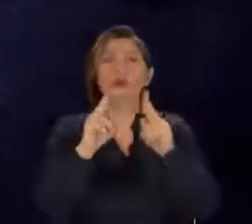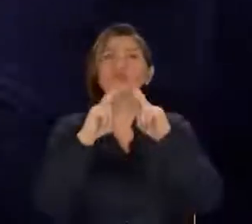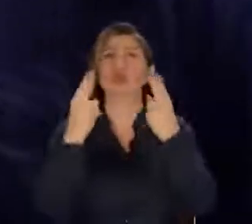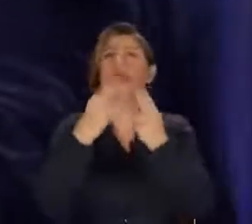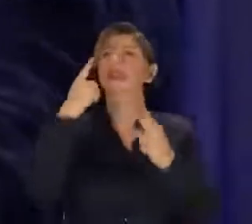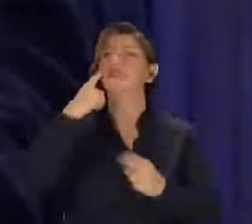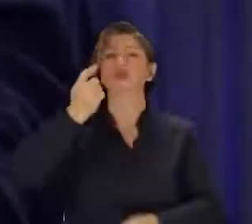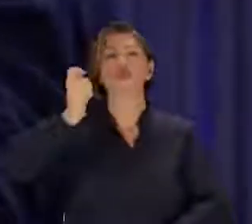devletleri bunu zorunlu yapar. M.K. Altyazı